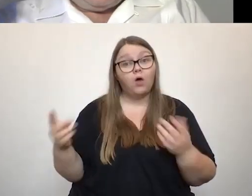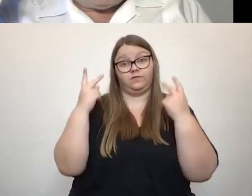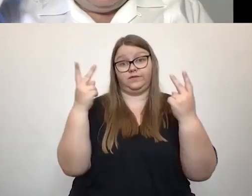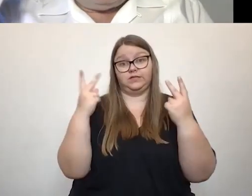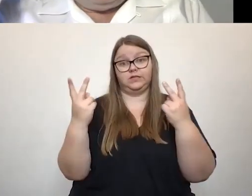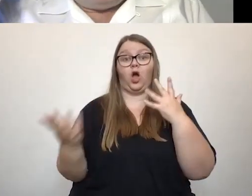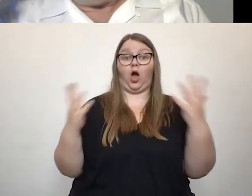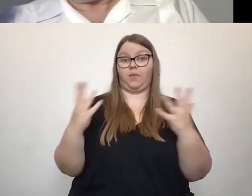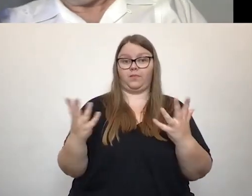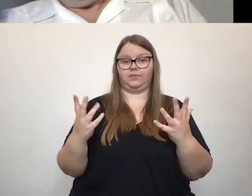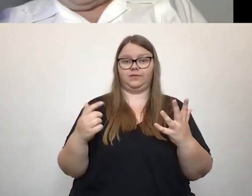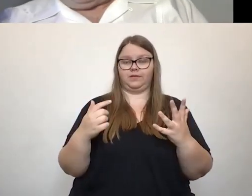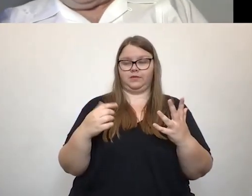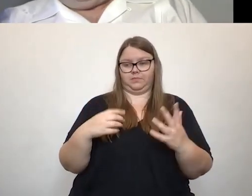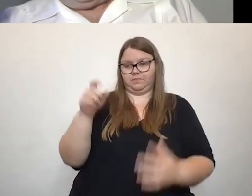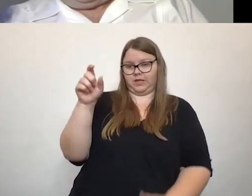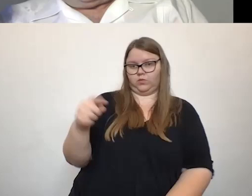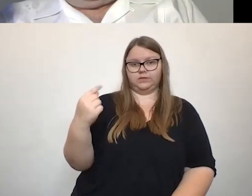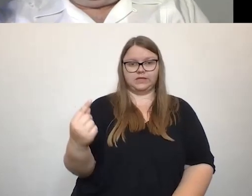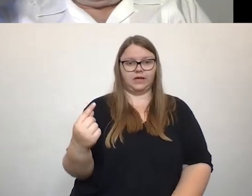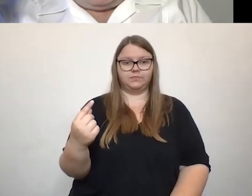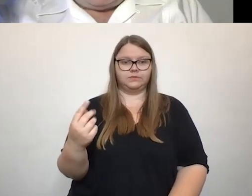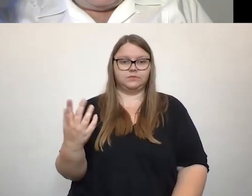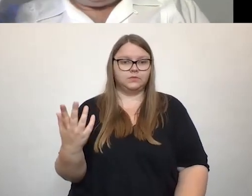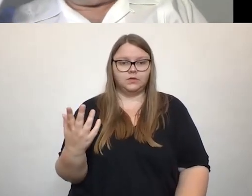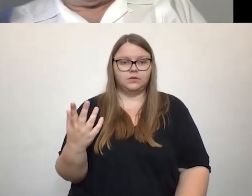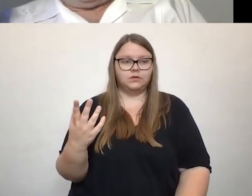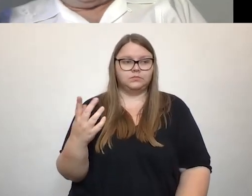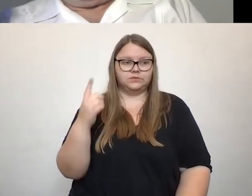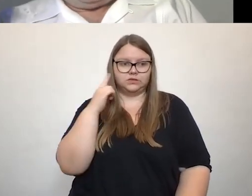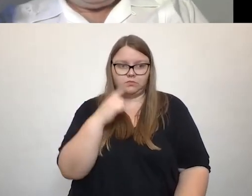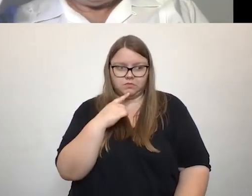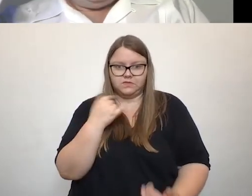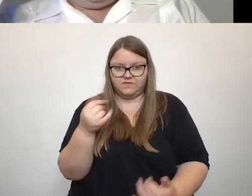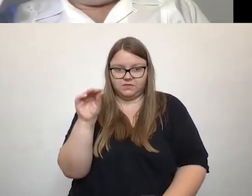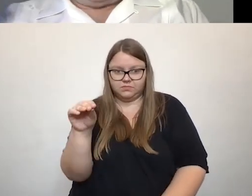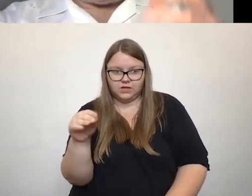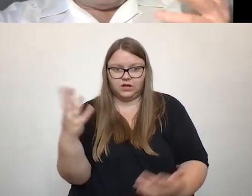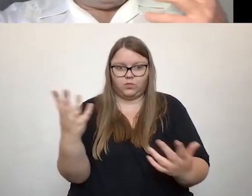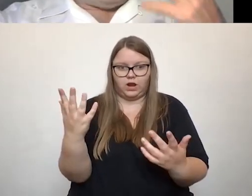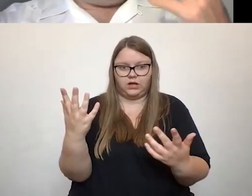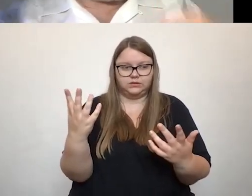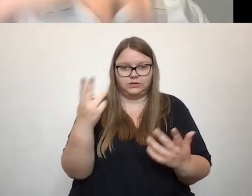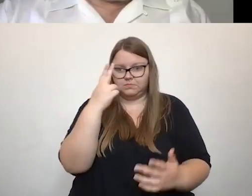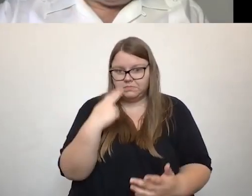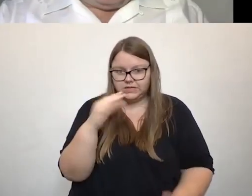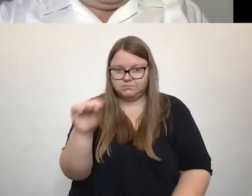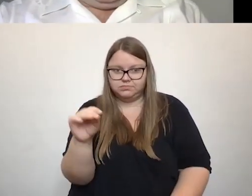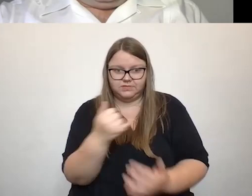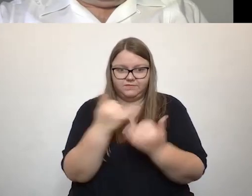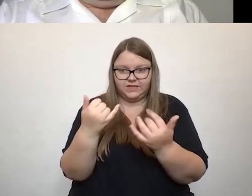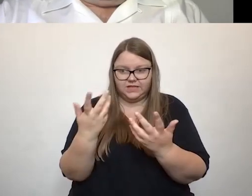das heißt, wie rede ich jetzt eigentlich mit jemandem, der eben klein ist, also wie spreche ich den an, was seine Identität, da herrscht ja auch eine unheimlich hohe